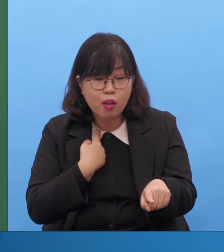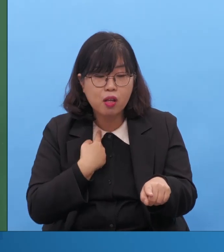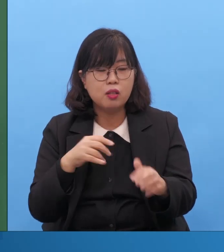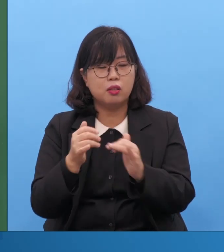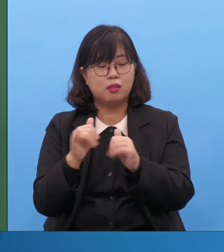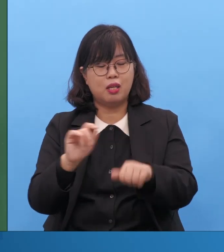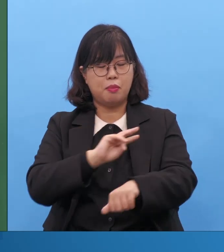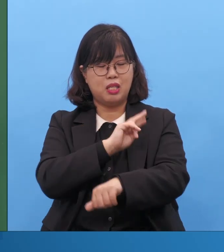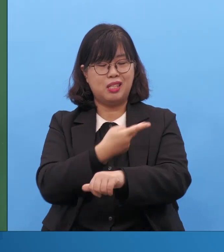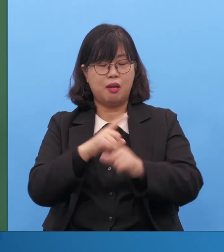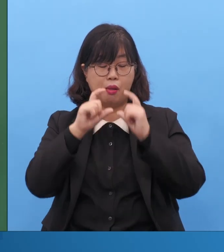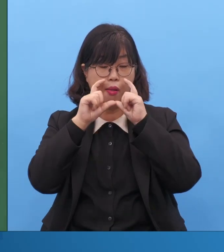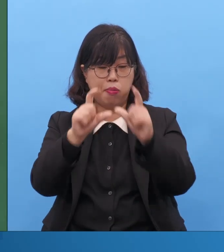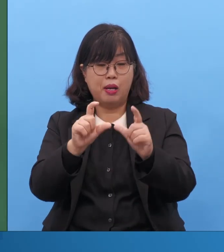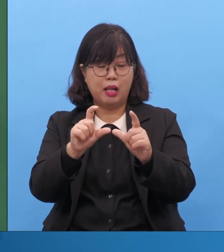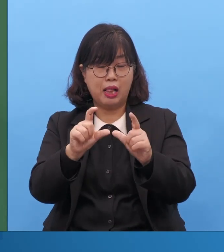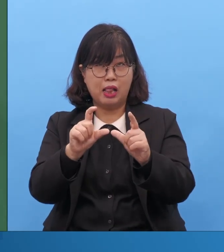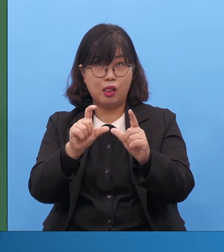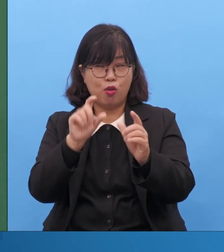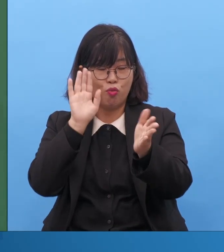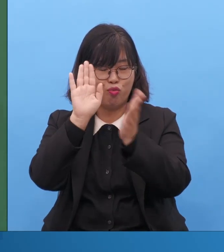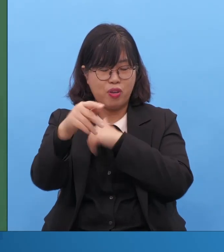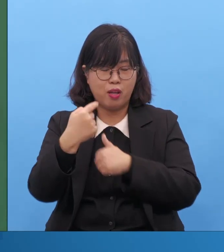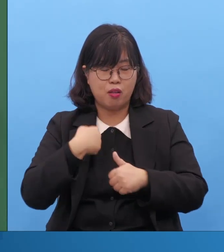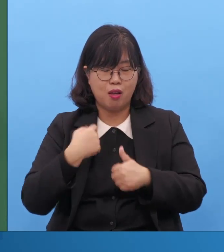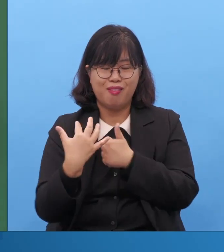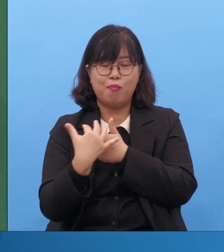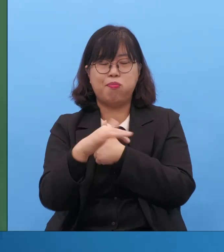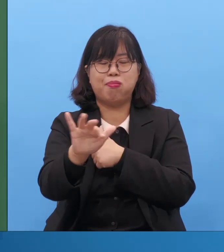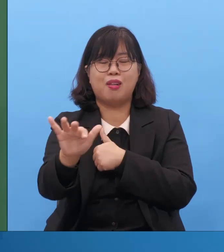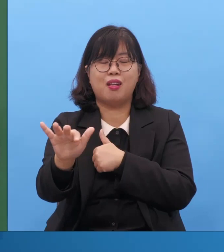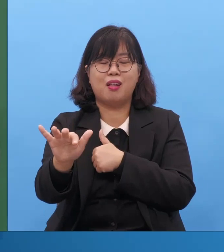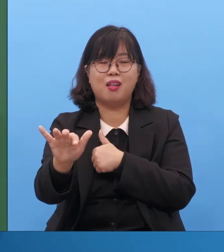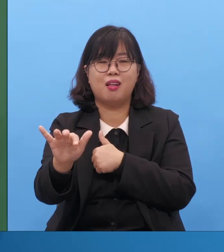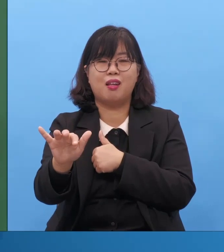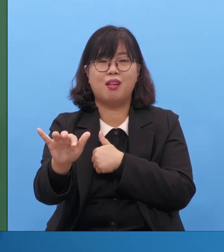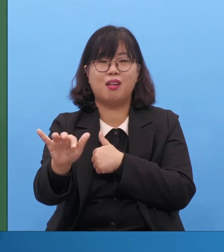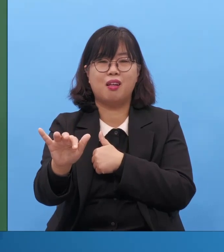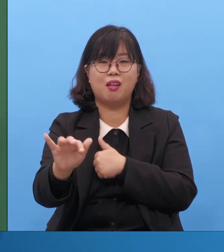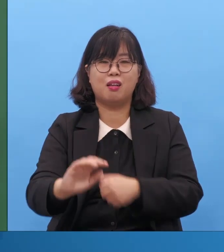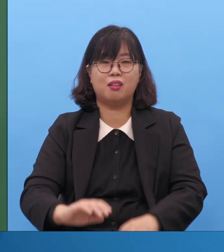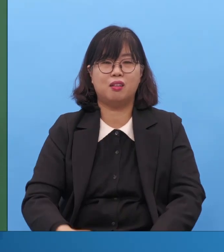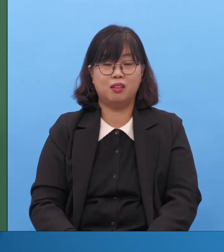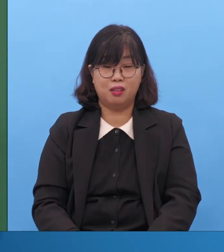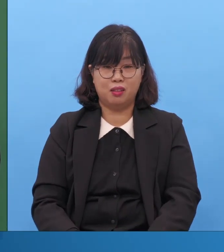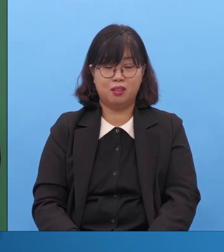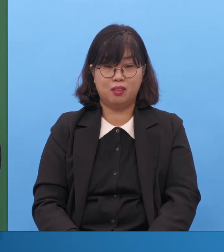못 가는 거죠. 여기는 마가 다락방 현장입니다. 시장입니다.